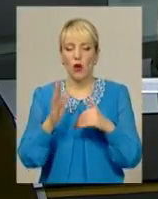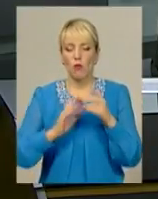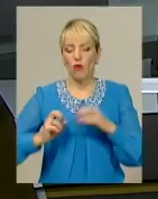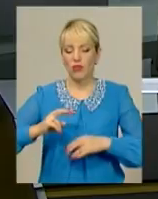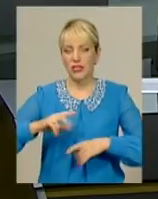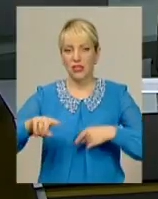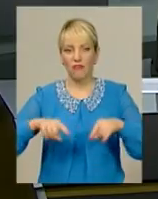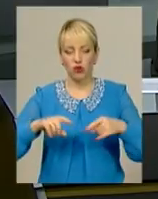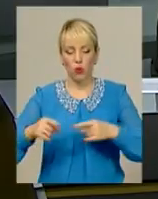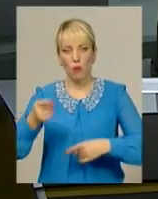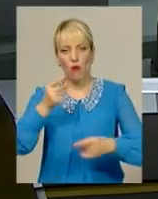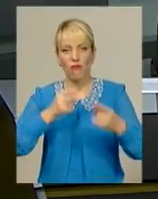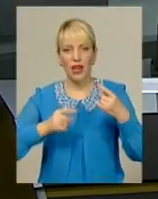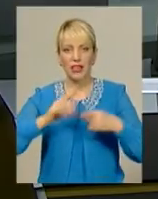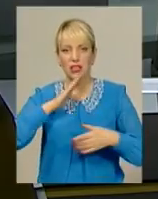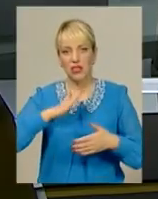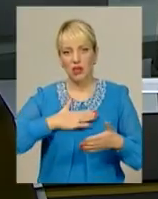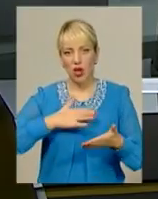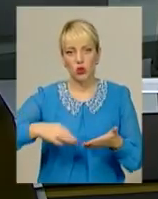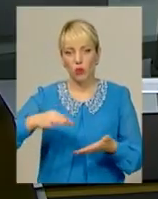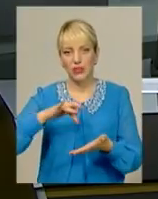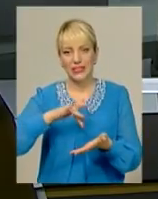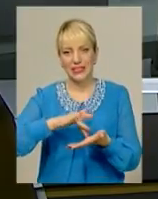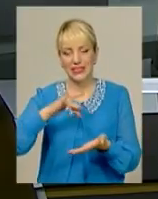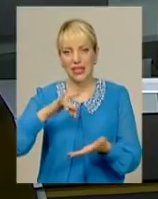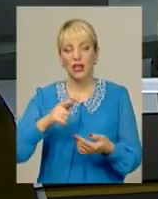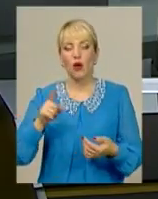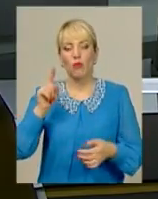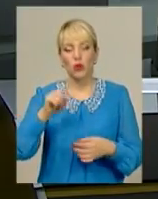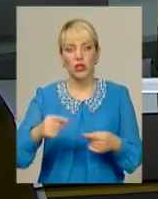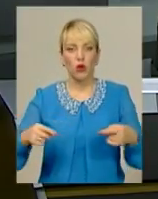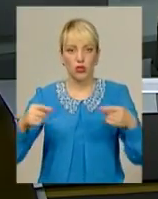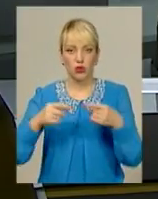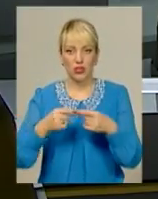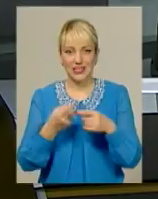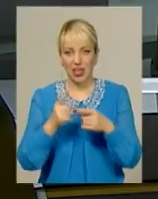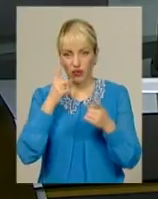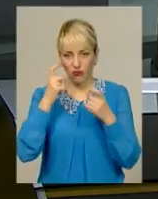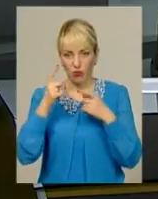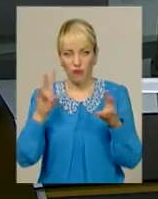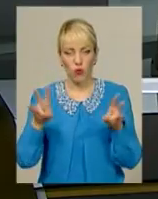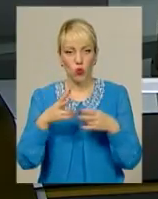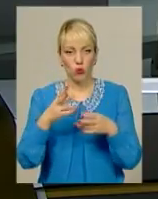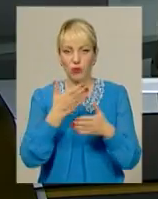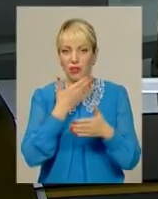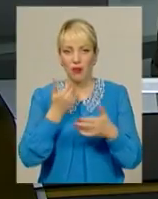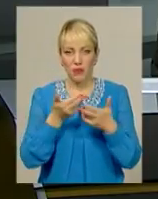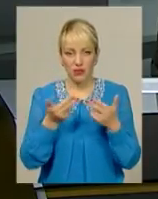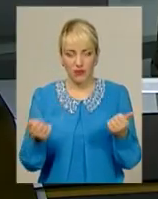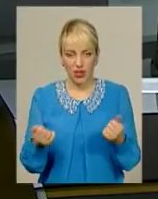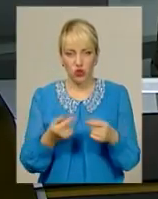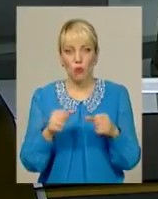футбол, ймовірно, повернеться до нашого обласного центру. Проте, остаточно цієї інформації у клубі не підтверджують.